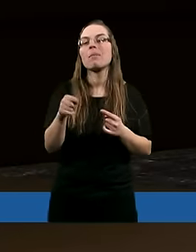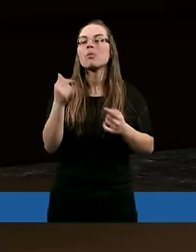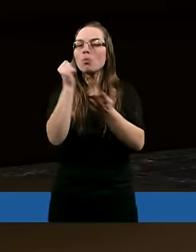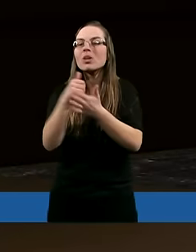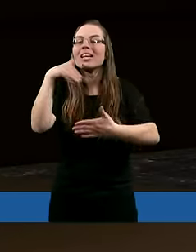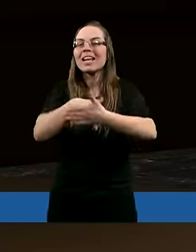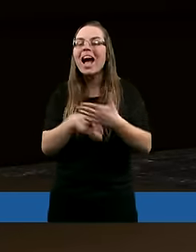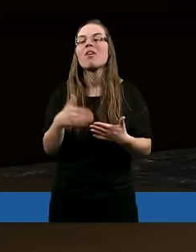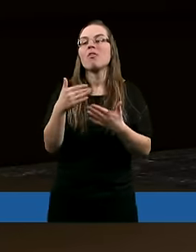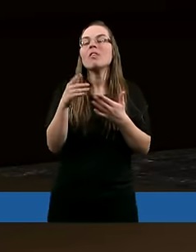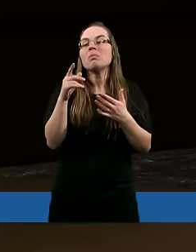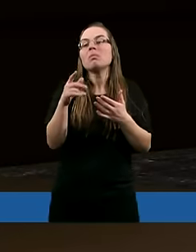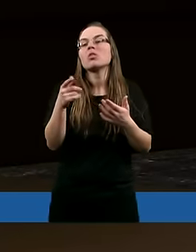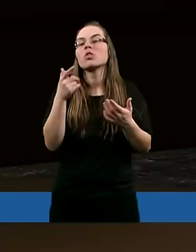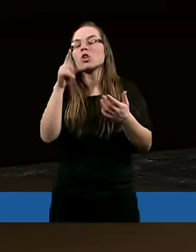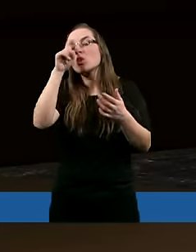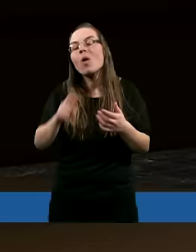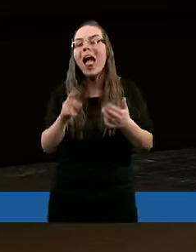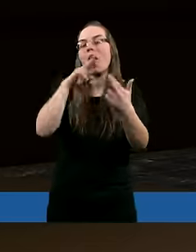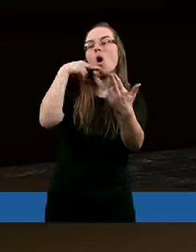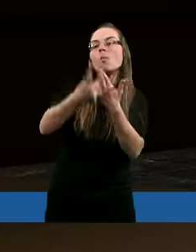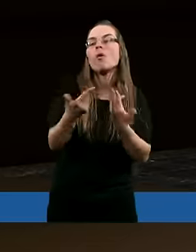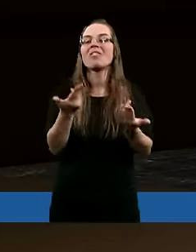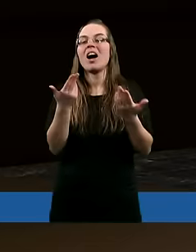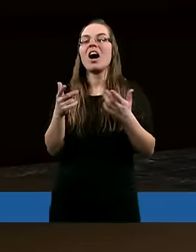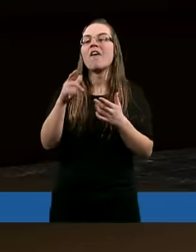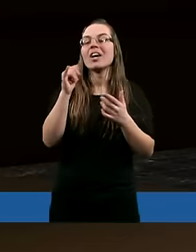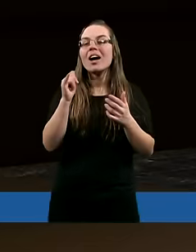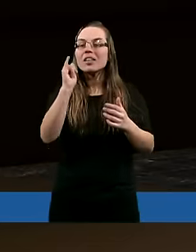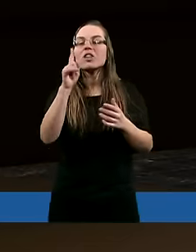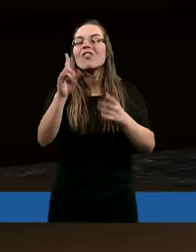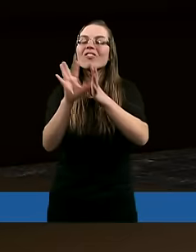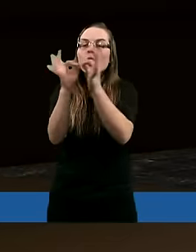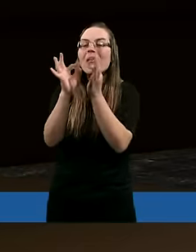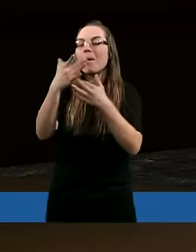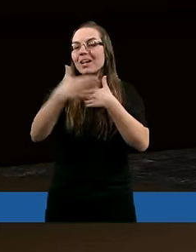zachować bardzo bezszczelnie, odpowiedzieć bezszczelnie, nawet w relacjach z bliźnim.